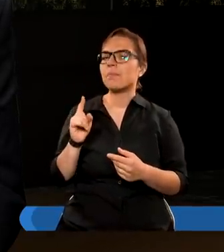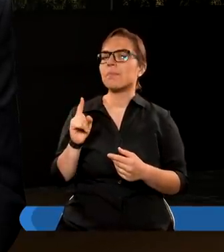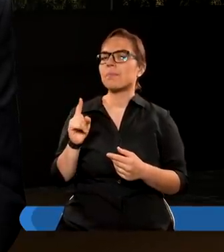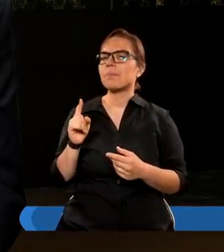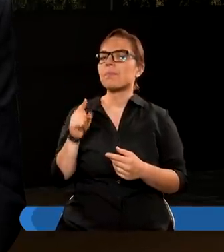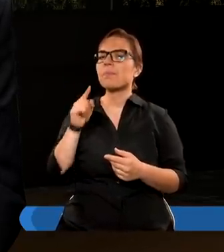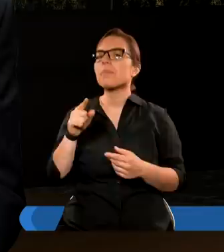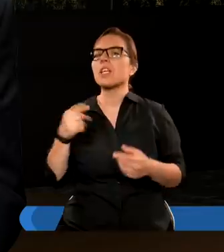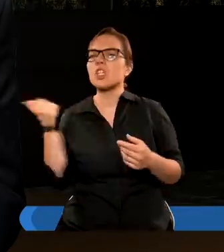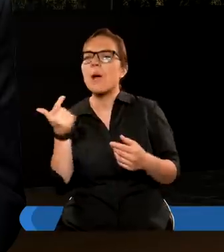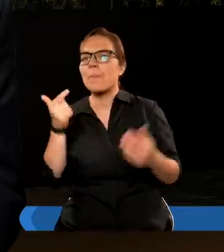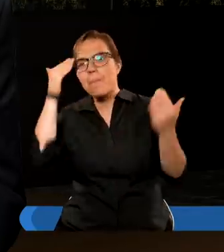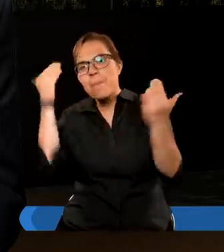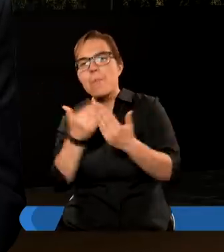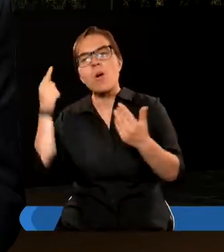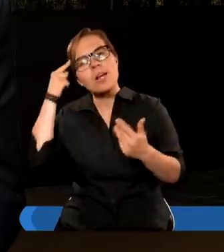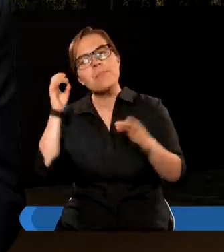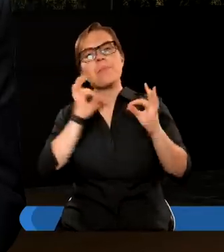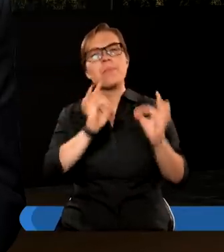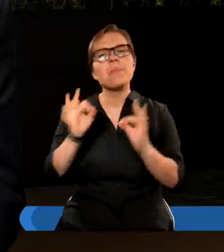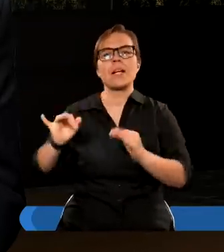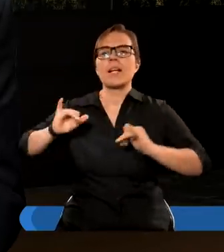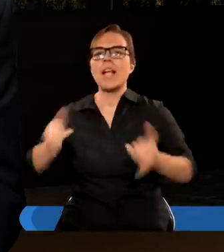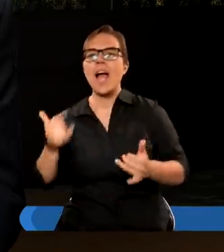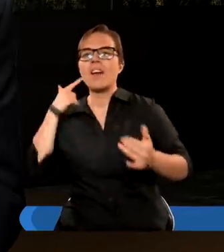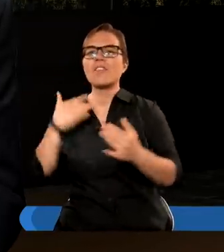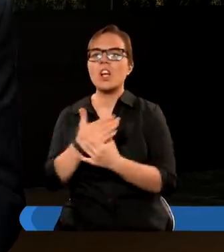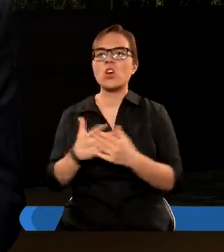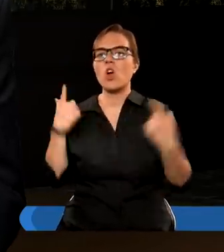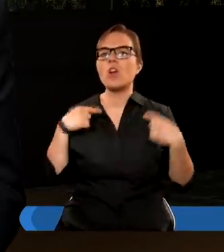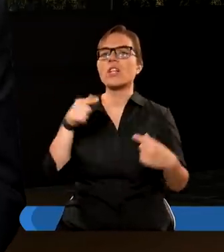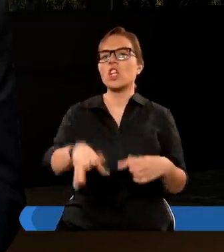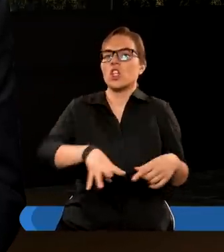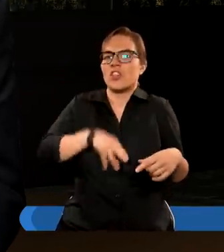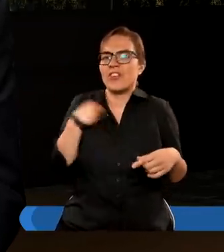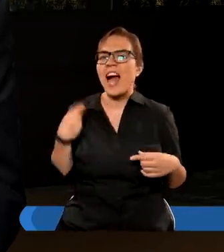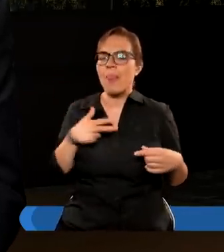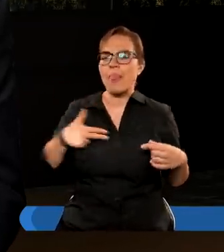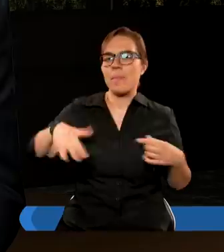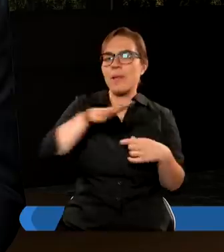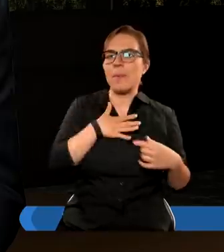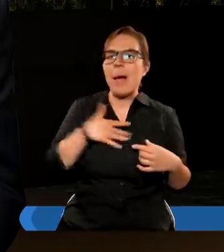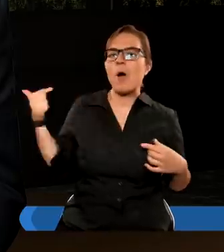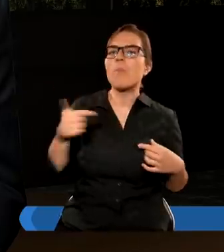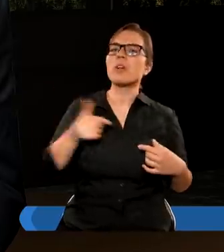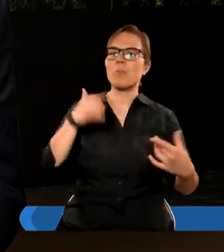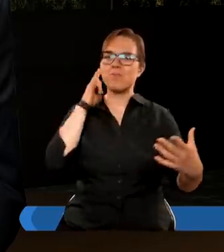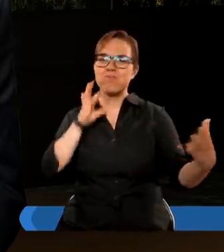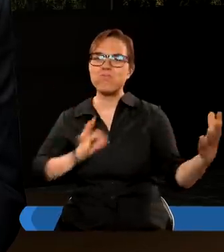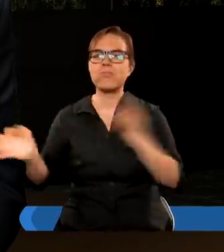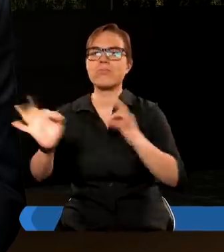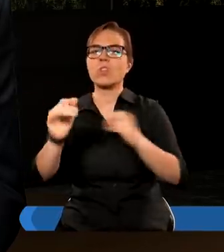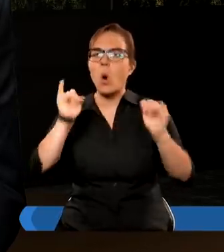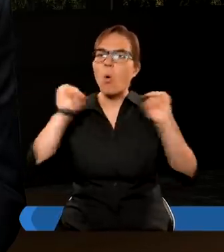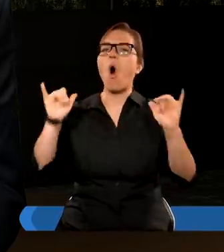prostu trzeba nam poznać. Mamy jako wiedzący o tym święty obowiązek jak najgłośniej o tym mówić. Tak